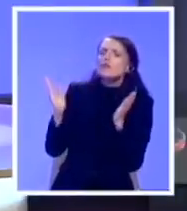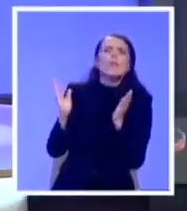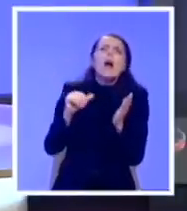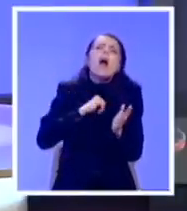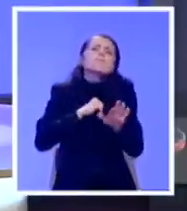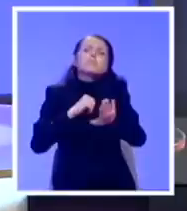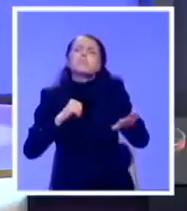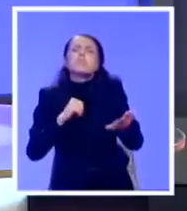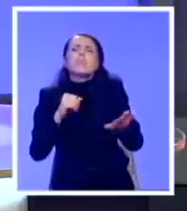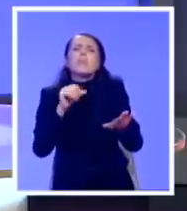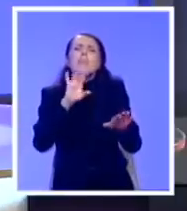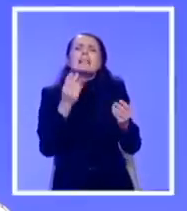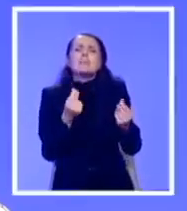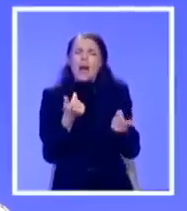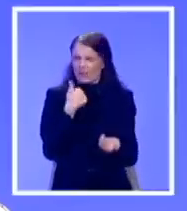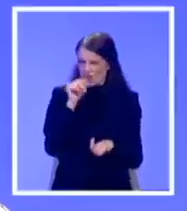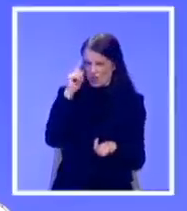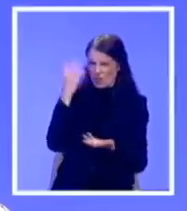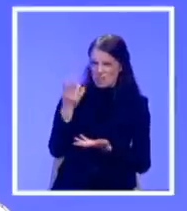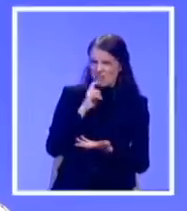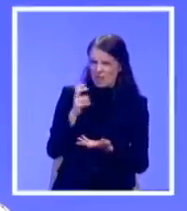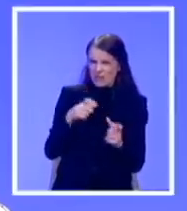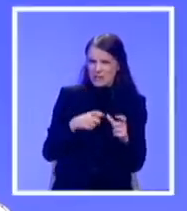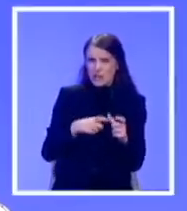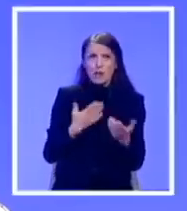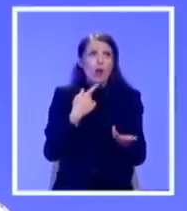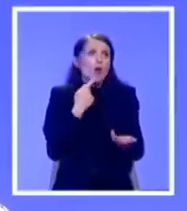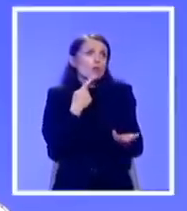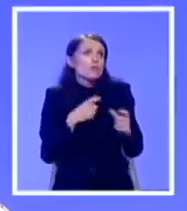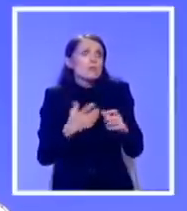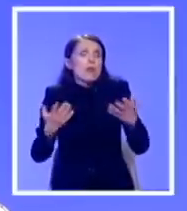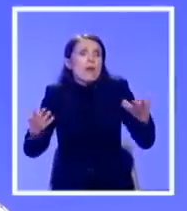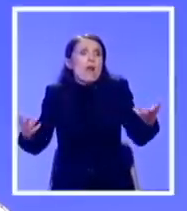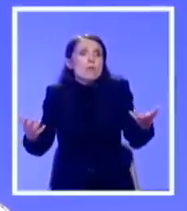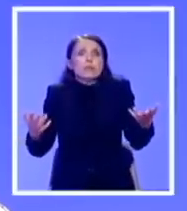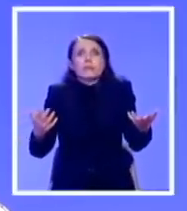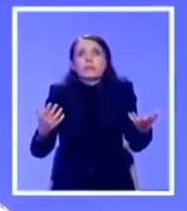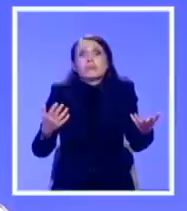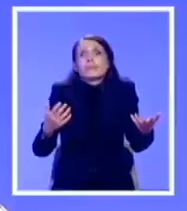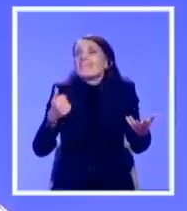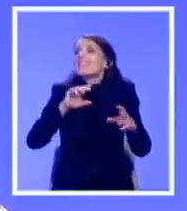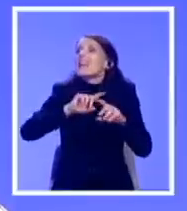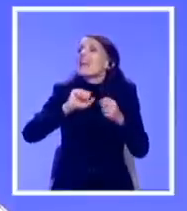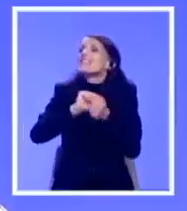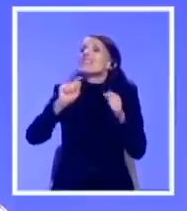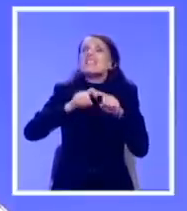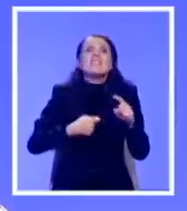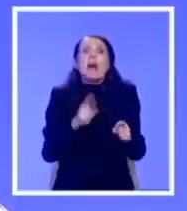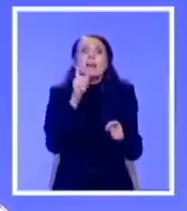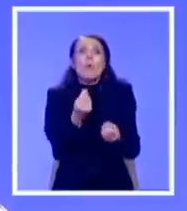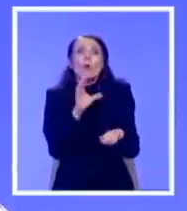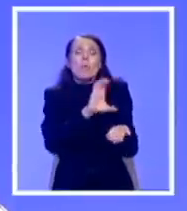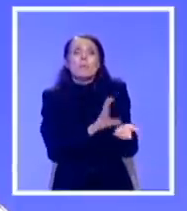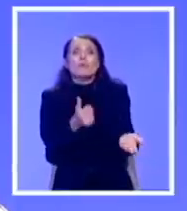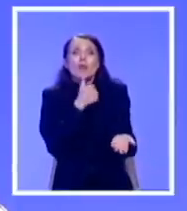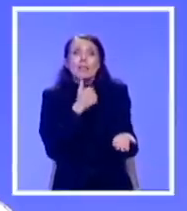Pa uopšteno, eto, pitano za kulturu. Možda se uradili, pasite, za što što treba budžet. Znate? Za što što treba budžet. Ali za nešto i ne treba. pozoričnu predstavu,